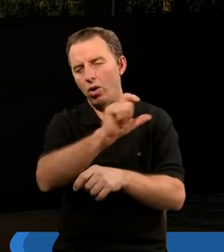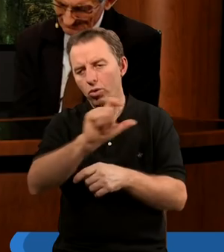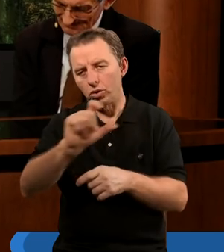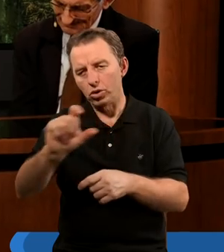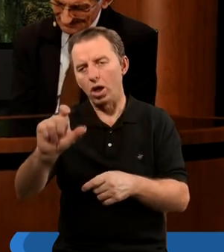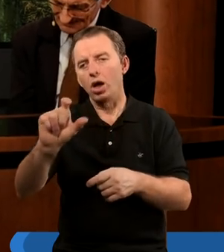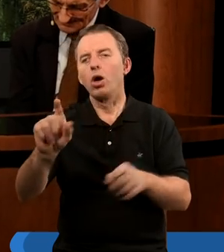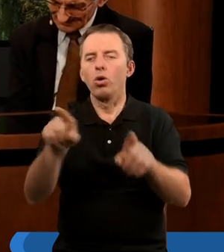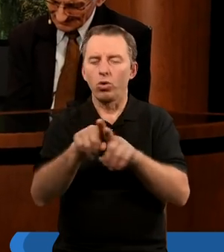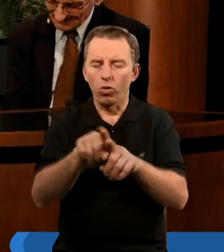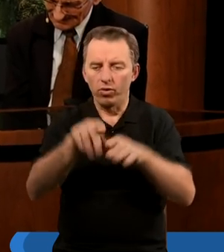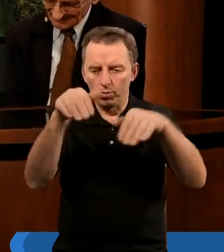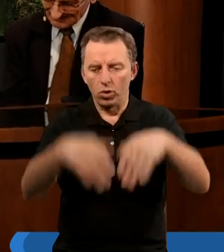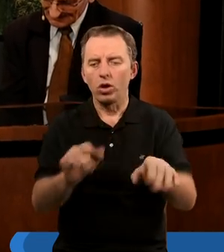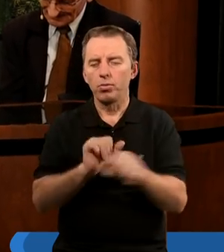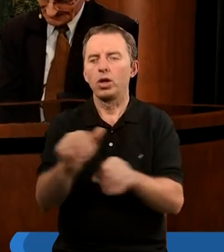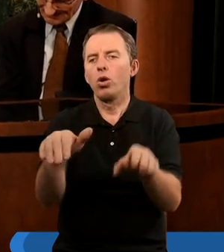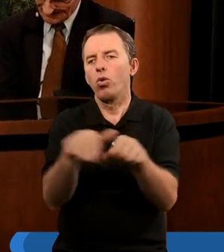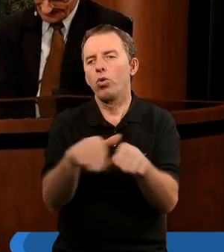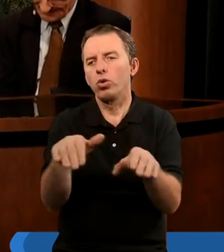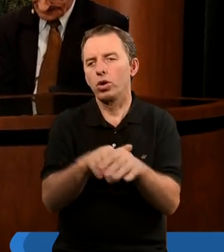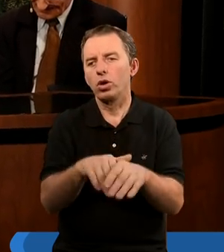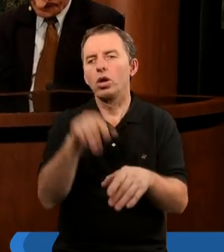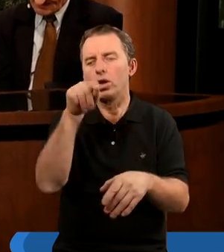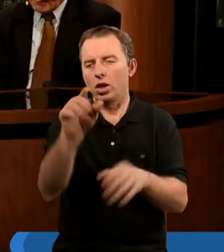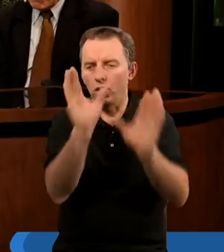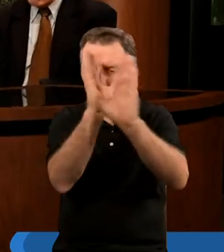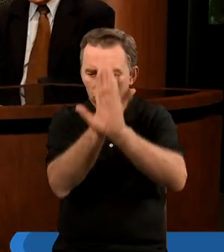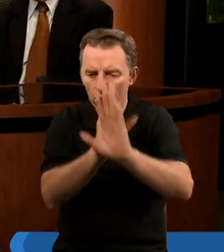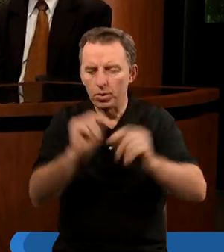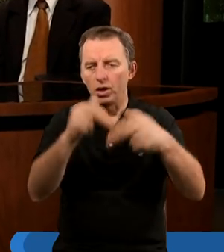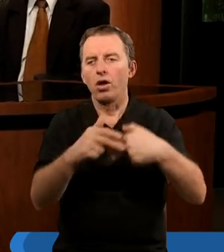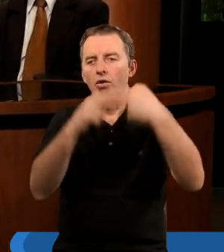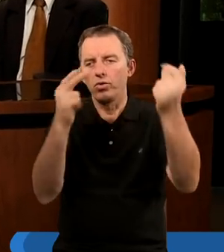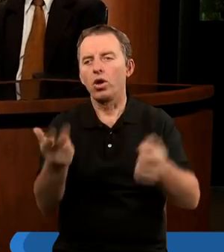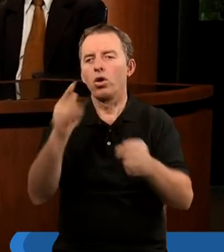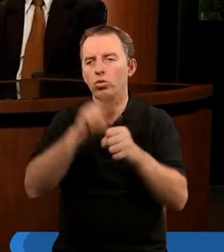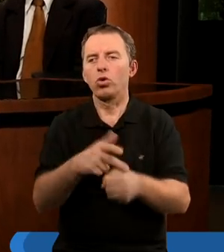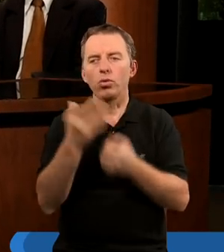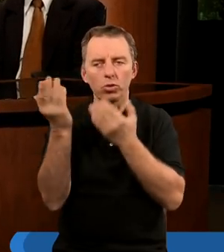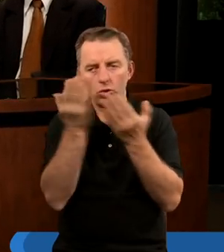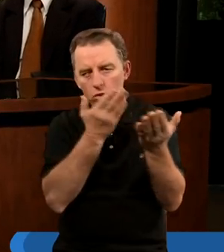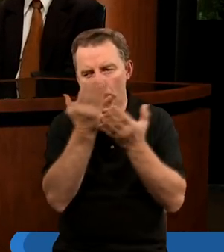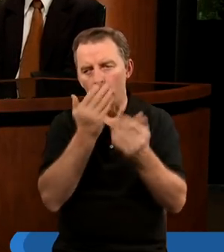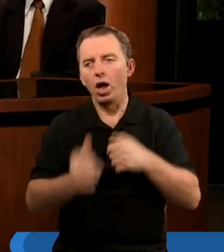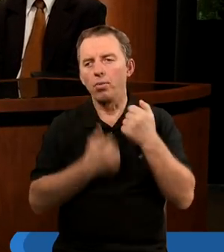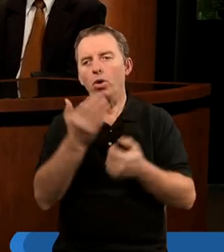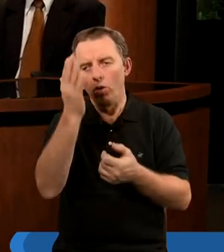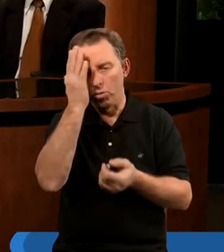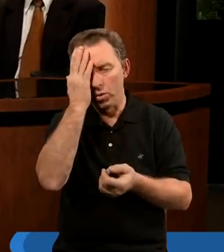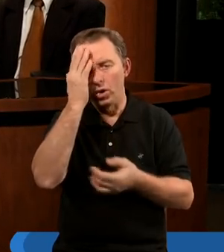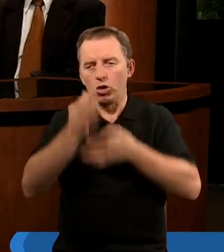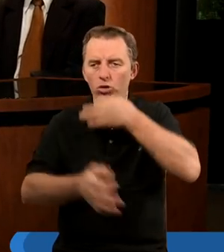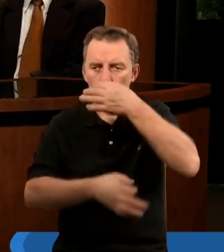abyśmy również mogli być uczestnikami tego wielbienia w niebie, o którym czytaliśmy. Abyśmy